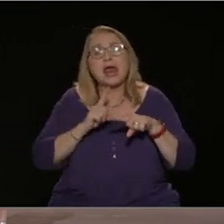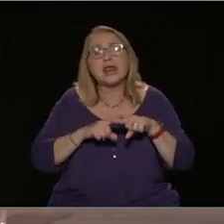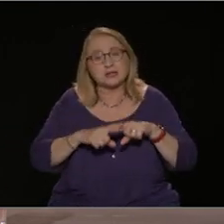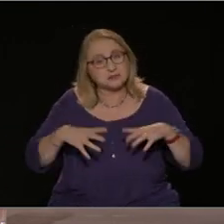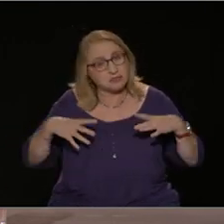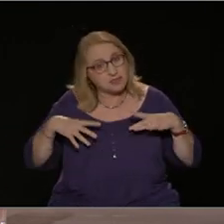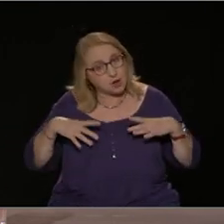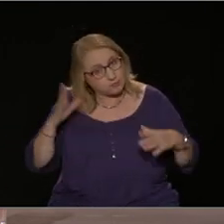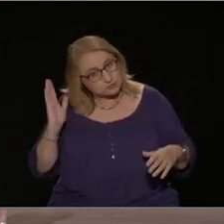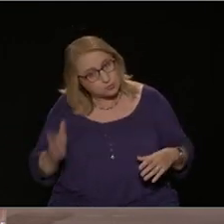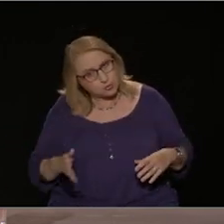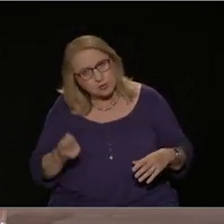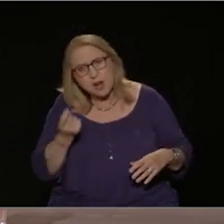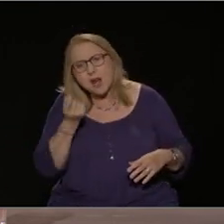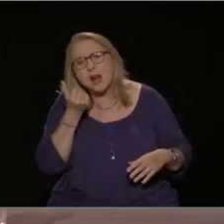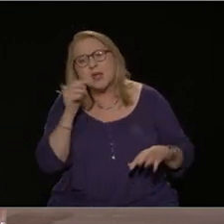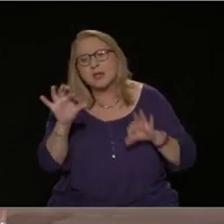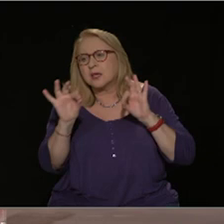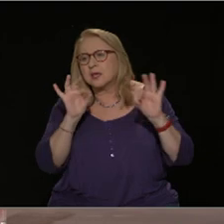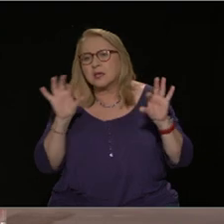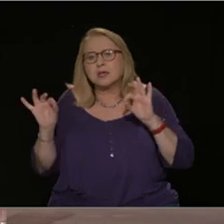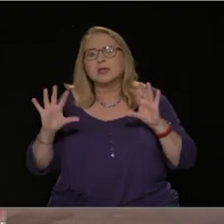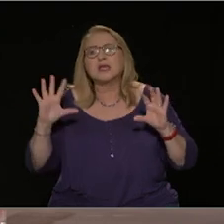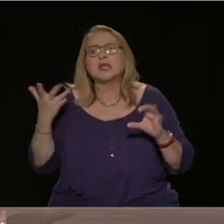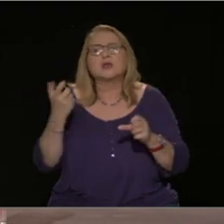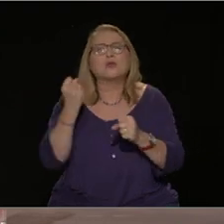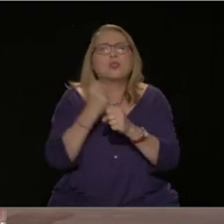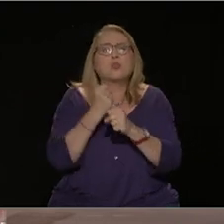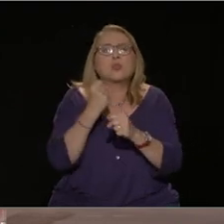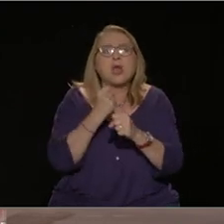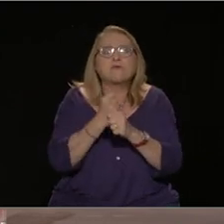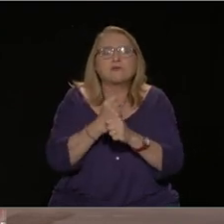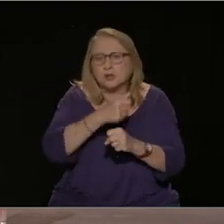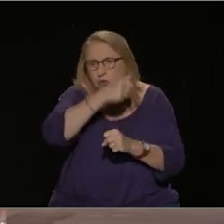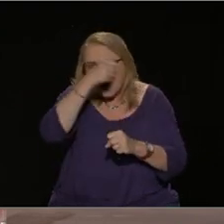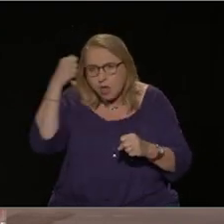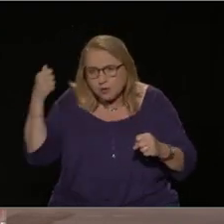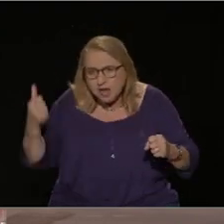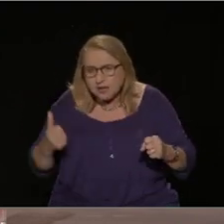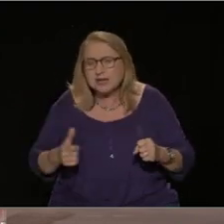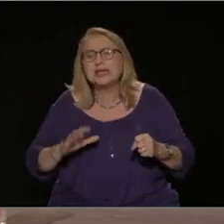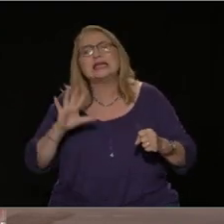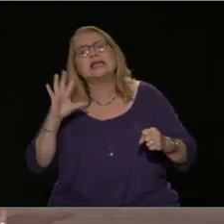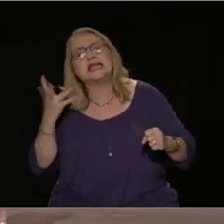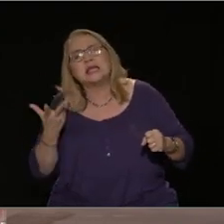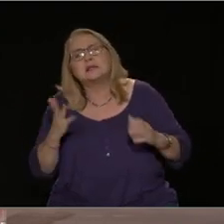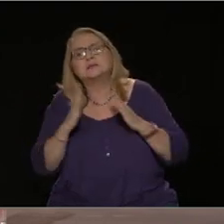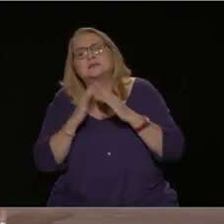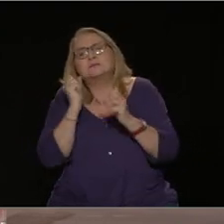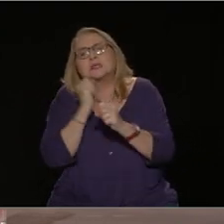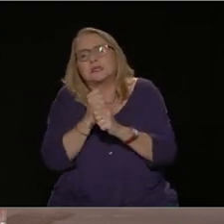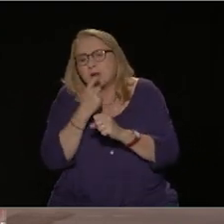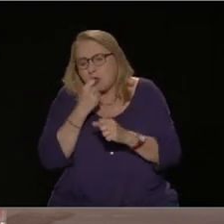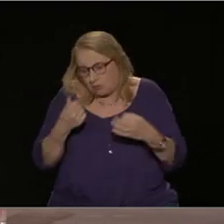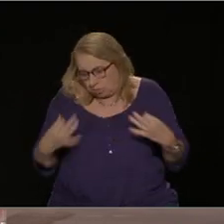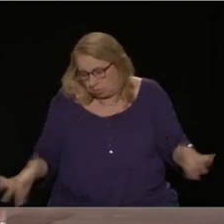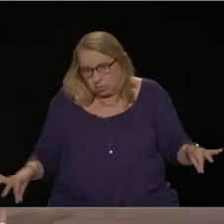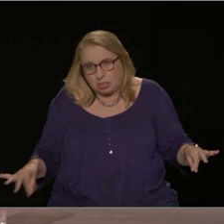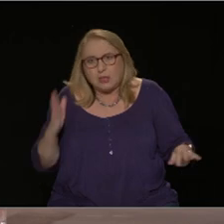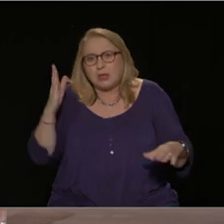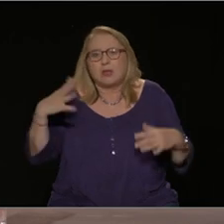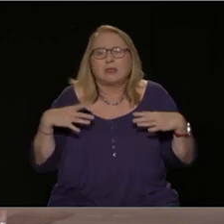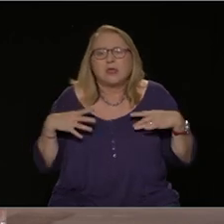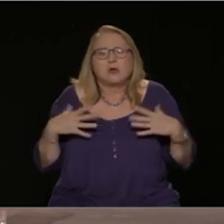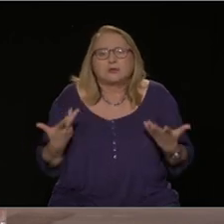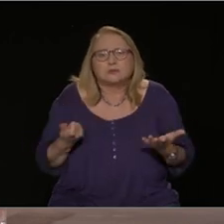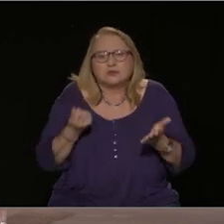σε γαλέρες υπερεκμετάλλευσης. Ή χειροκροτούμε επειδή υπάρχει ανάπτυξη στον